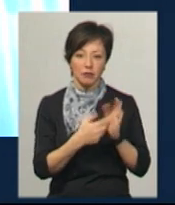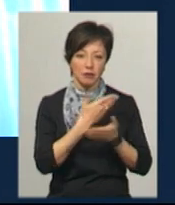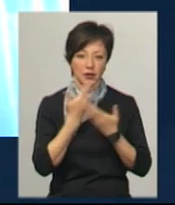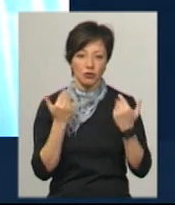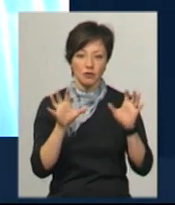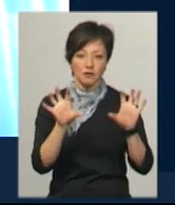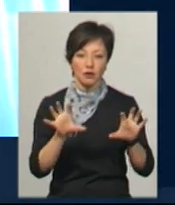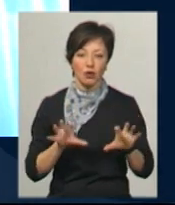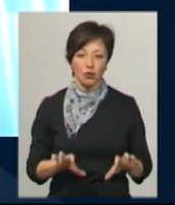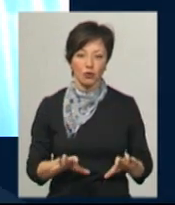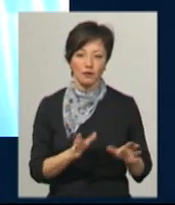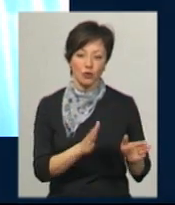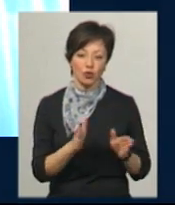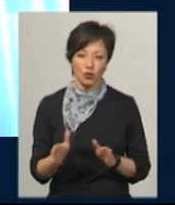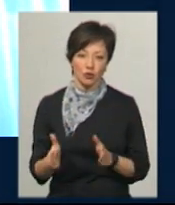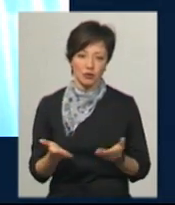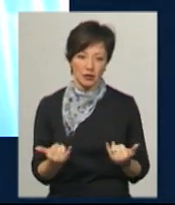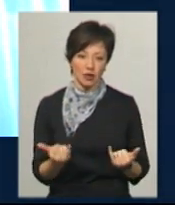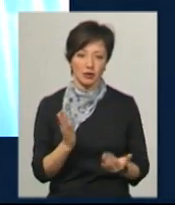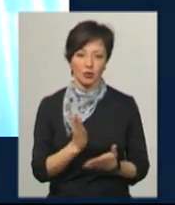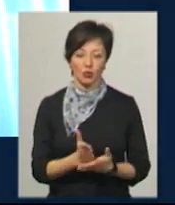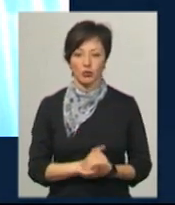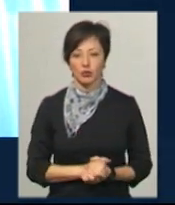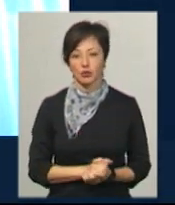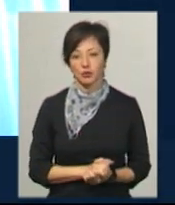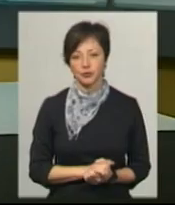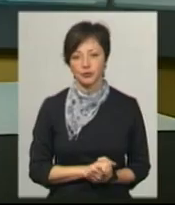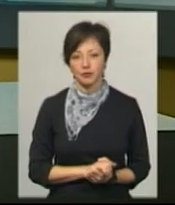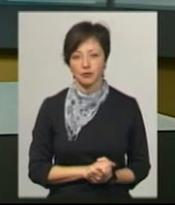в даному режимі правового стану, в якому ми зараз функціонуємо.